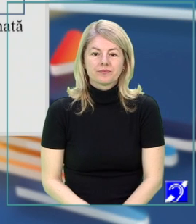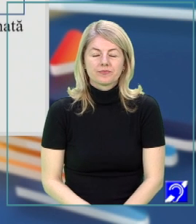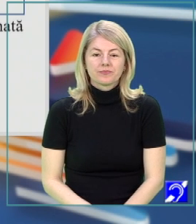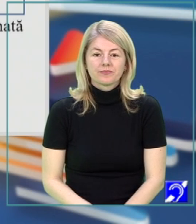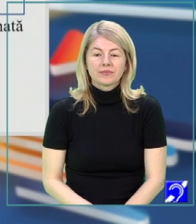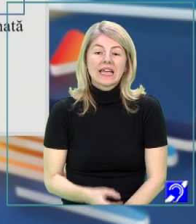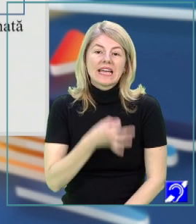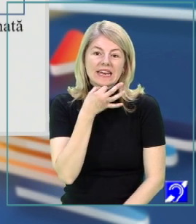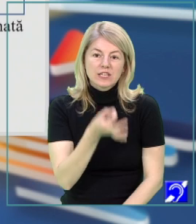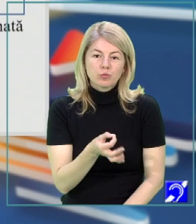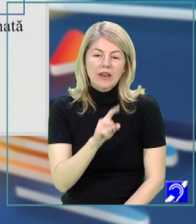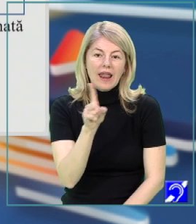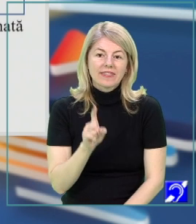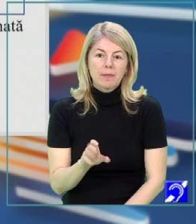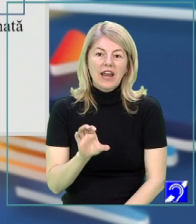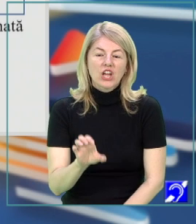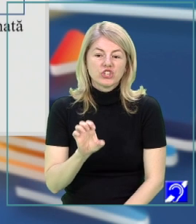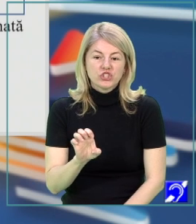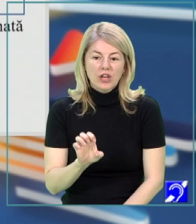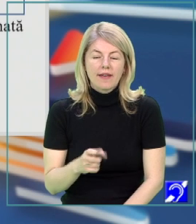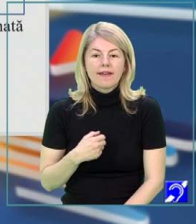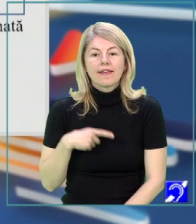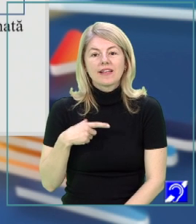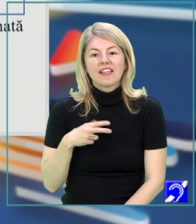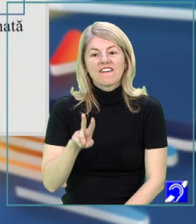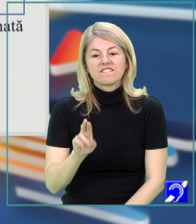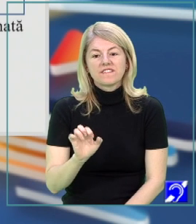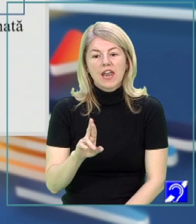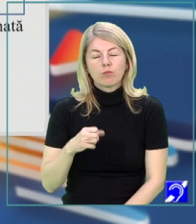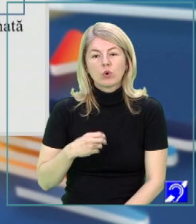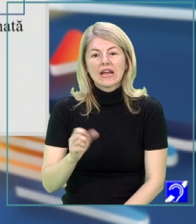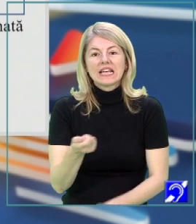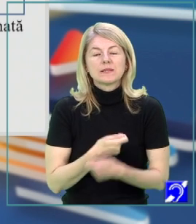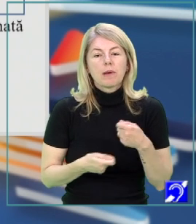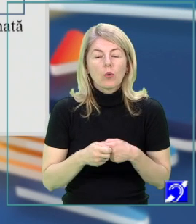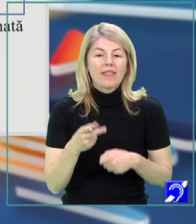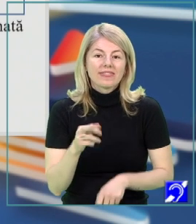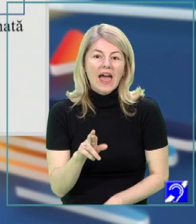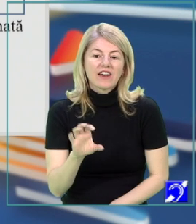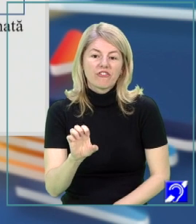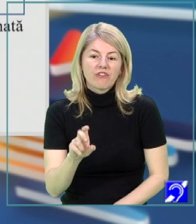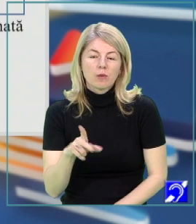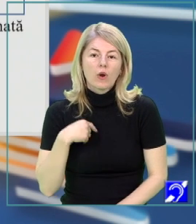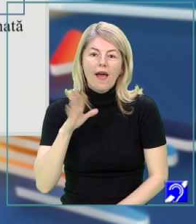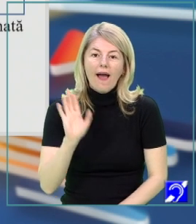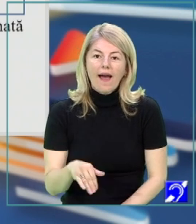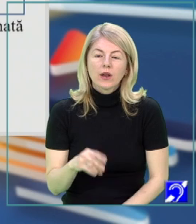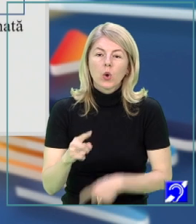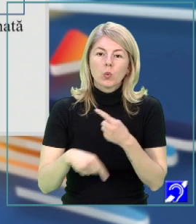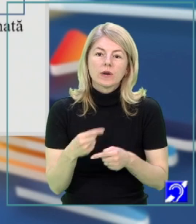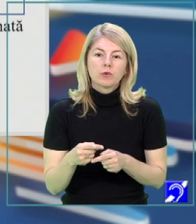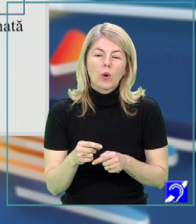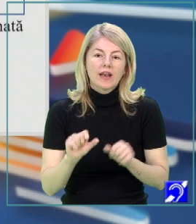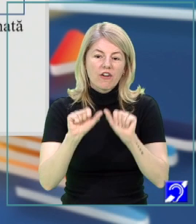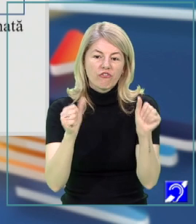Deci, răspunde la întrebarea ce, determină verbul se speculează, dar verbul are următoarele